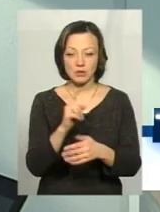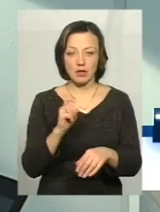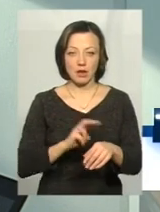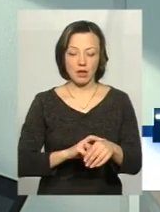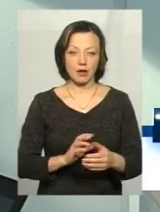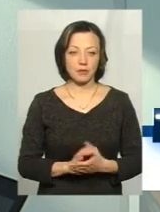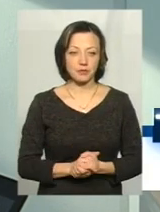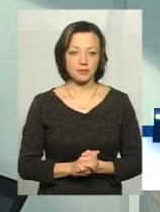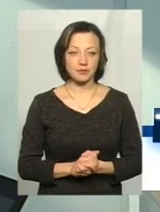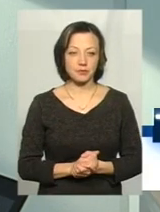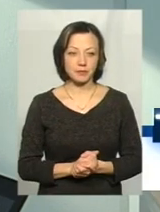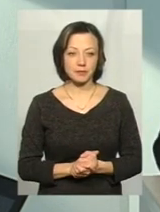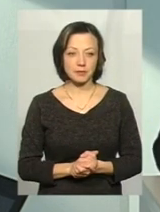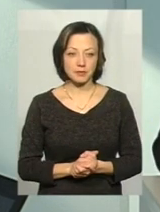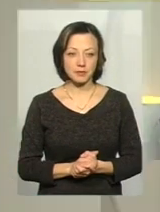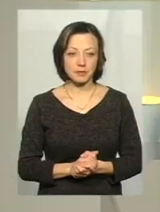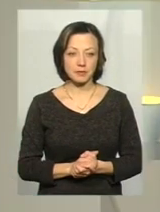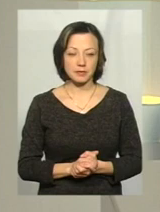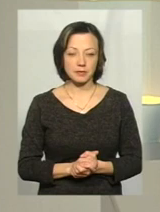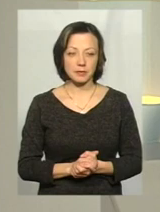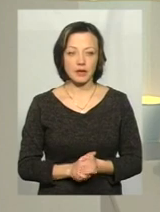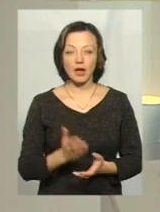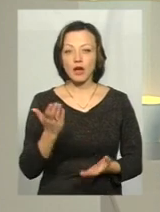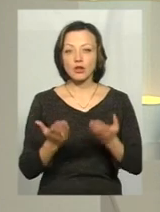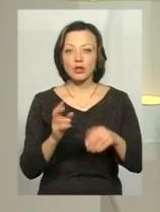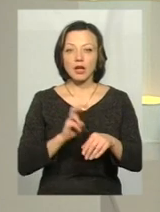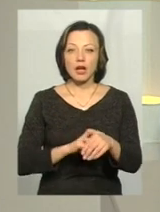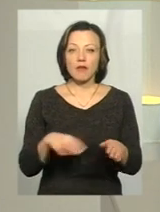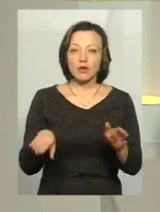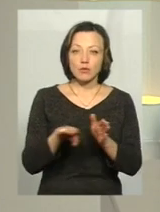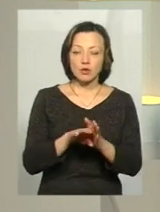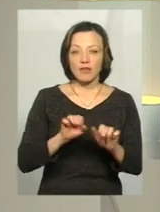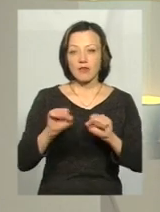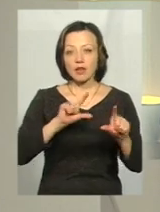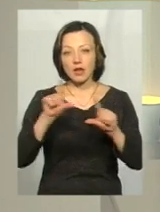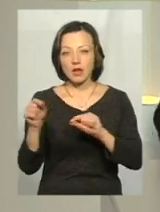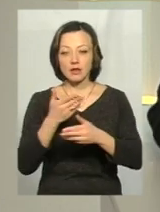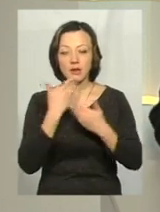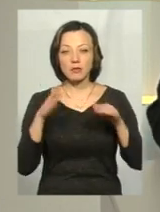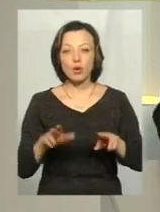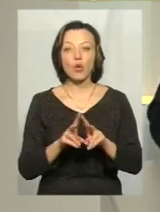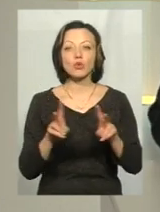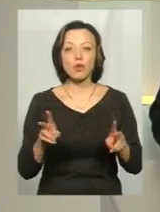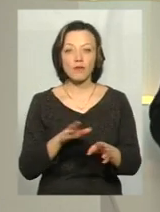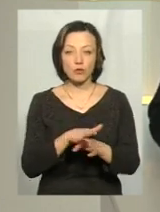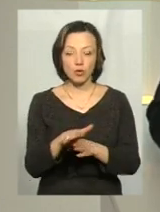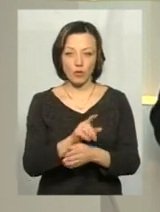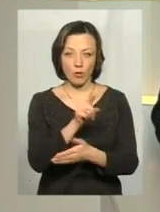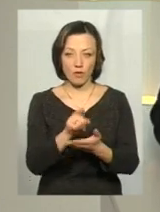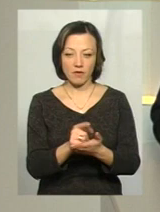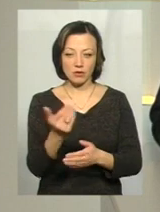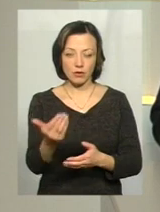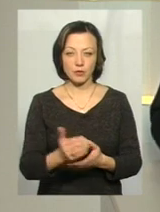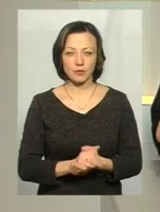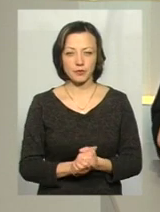лікарем. Все ж таки за лікарем? Так. А якщо лікар у відпустці, у відрядженні, його немає на місці, хто тоді буде